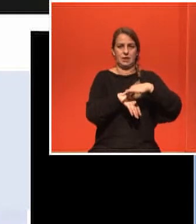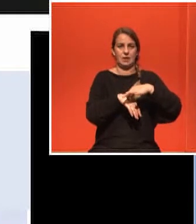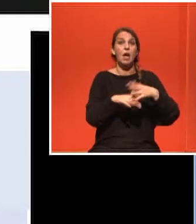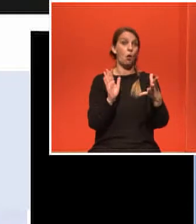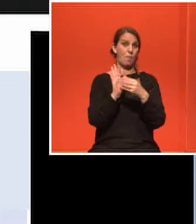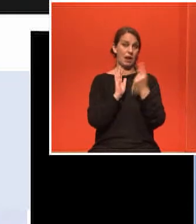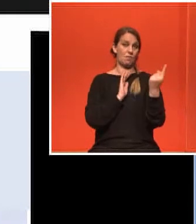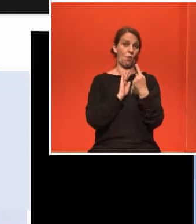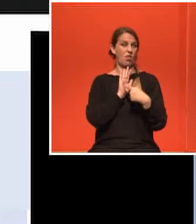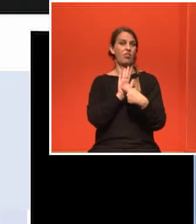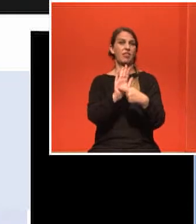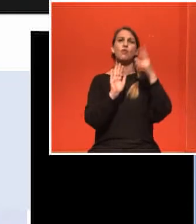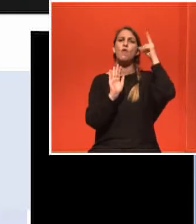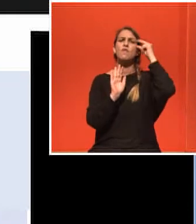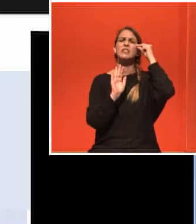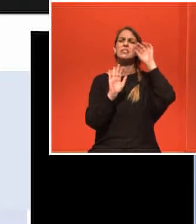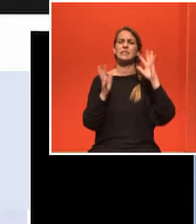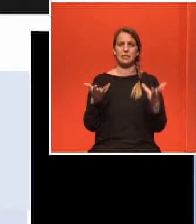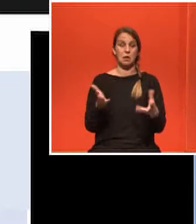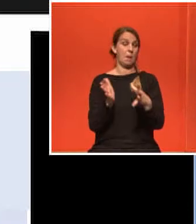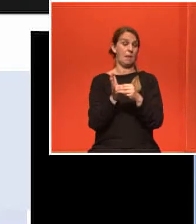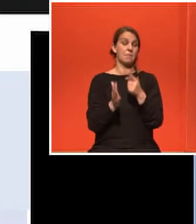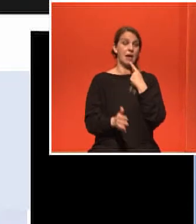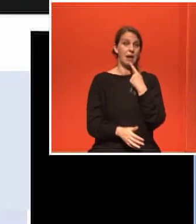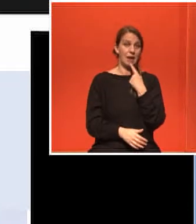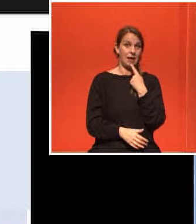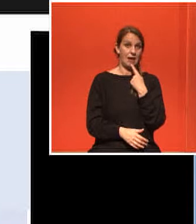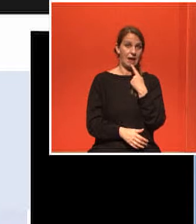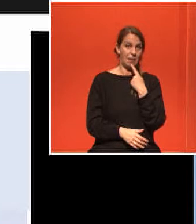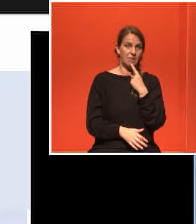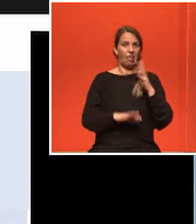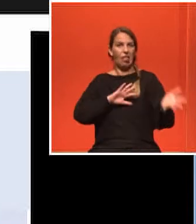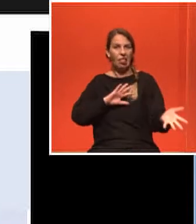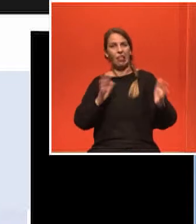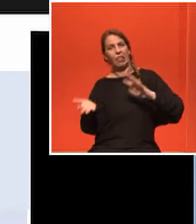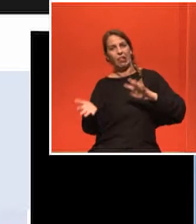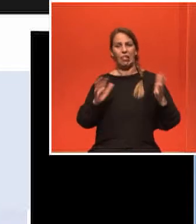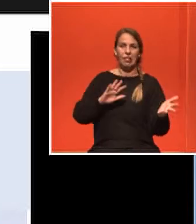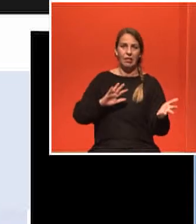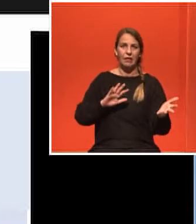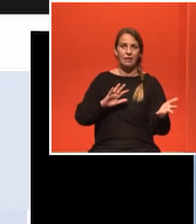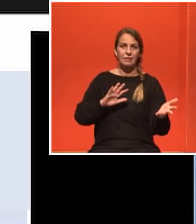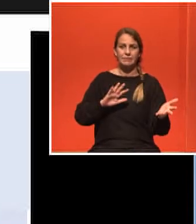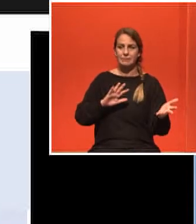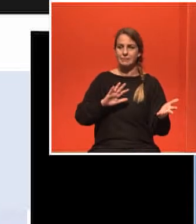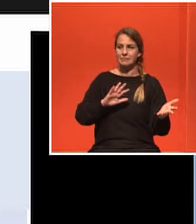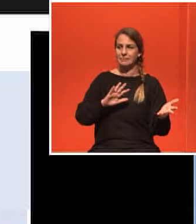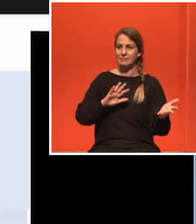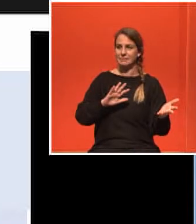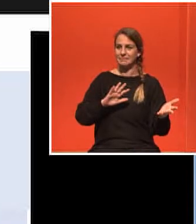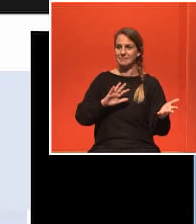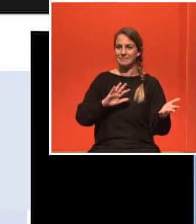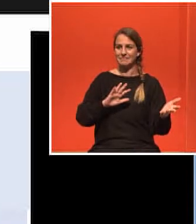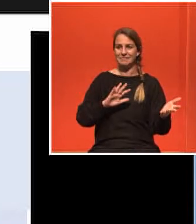φοιτητές μας παραδείγματος χάρη η φράση Ήξης αφήξεις κόμμα ουκεν το πολέμο θνήξεις